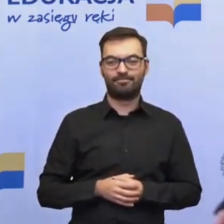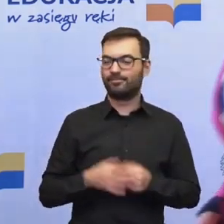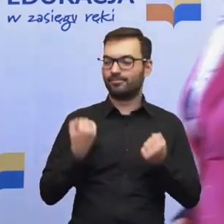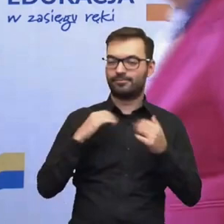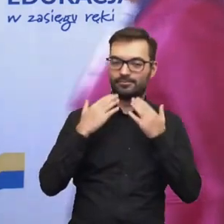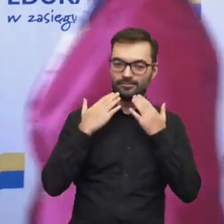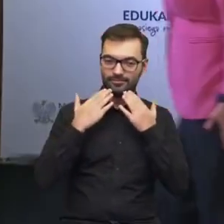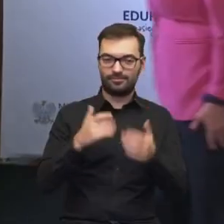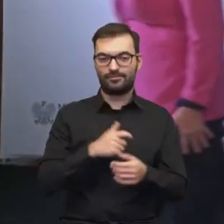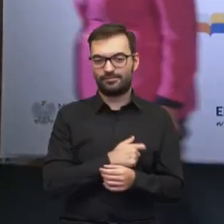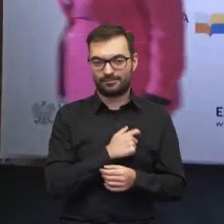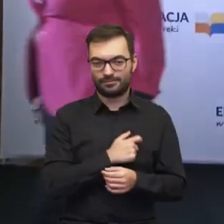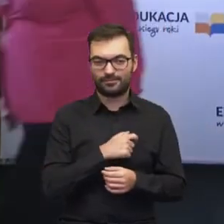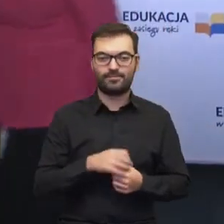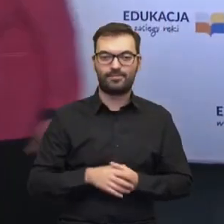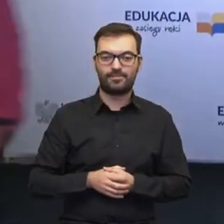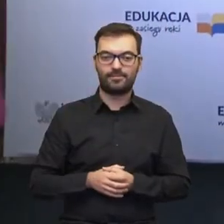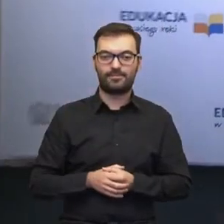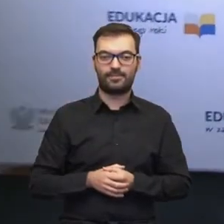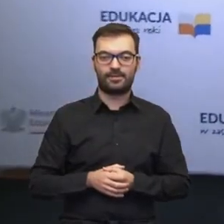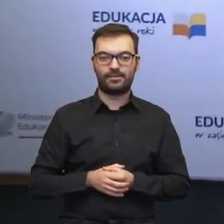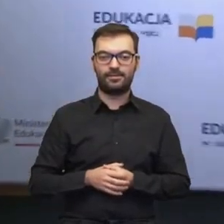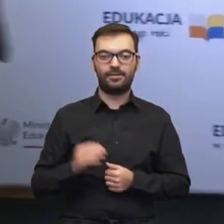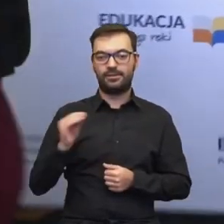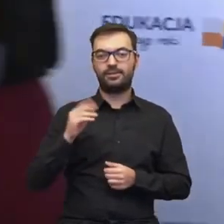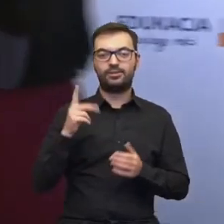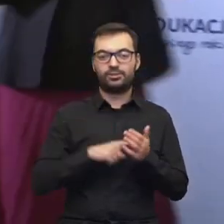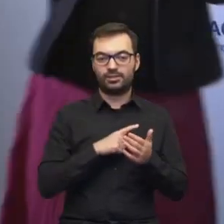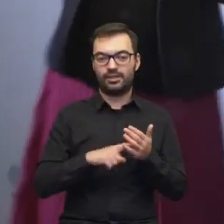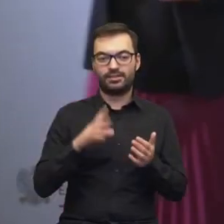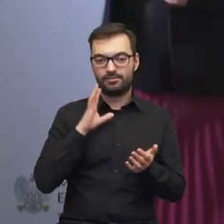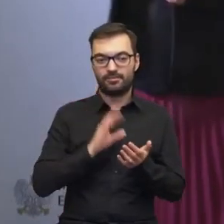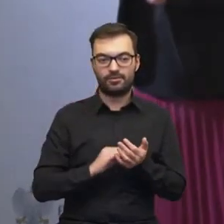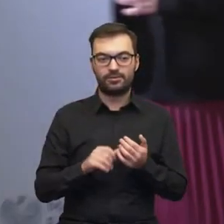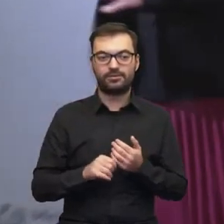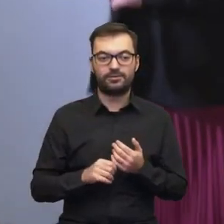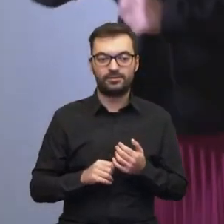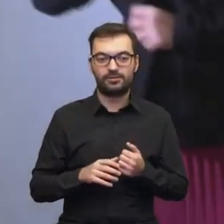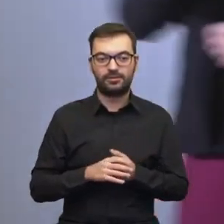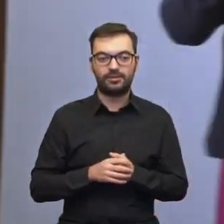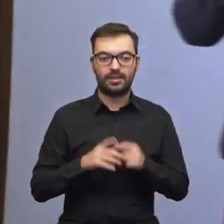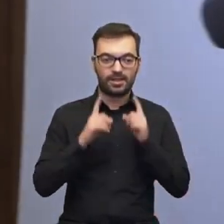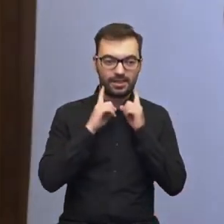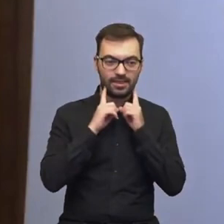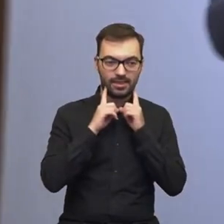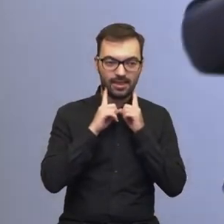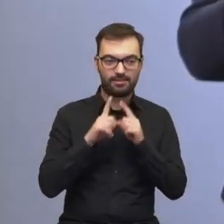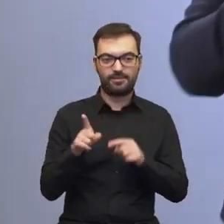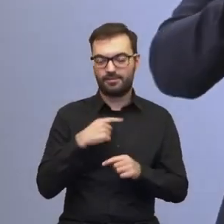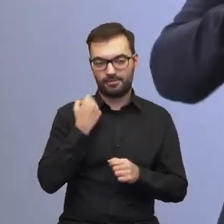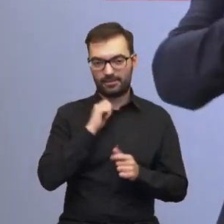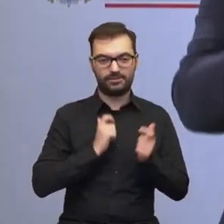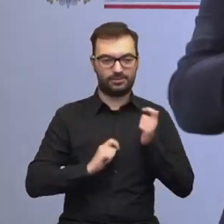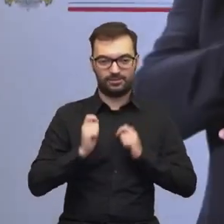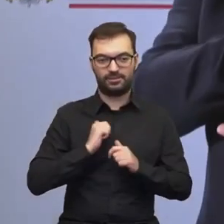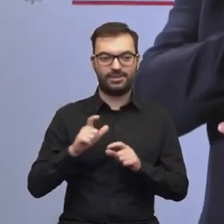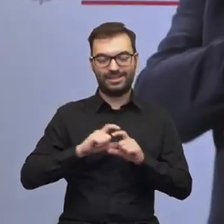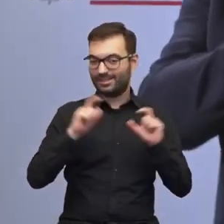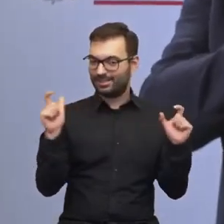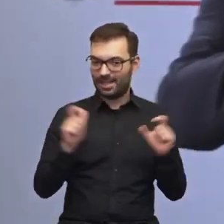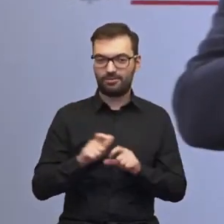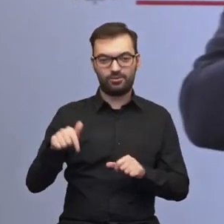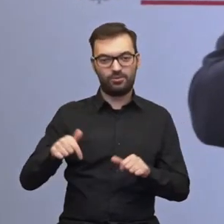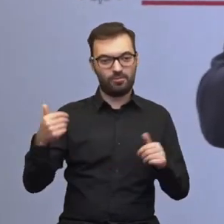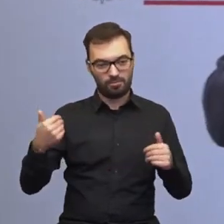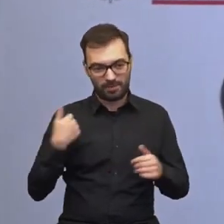Bardzo, bardzo serdecznie dziękuję Pani Minister. Jeszcze raz podkreślam, że naprawdę jest nam niezmiernie przyjemnie, że cały czas